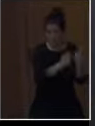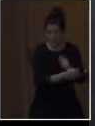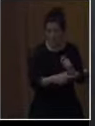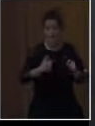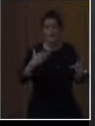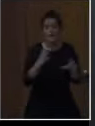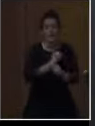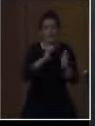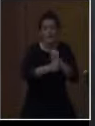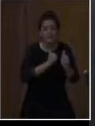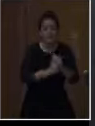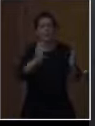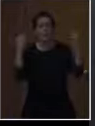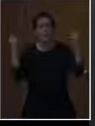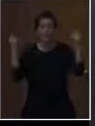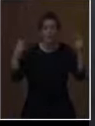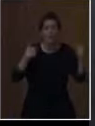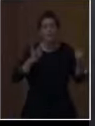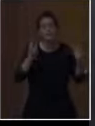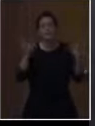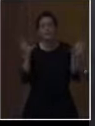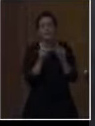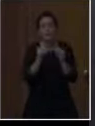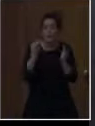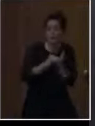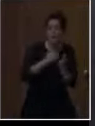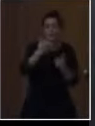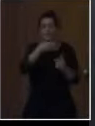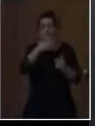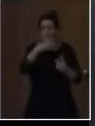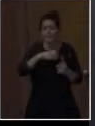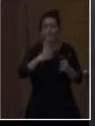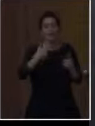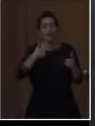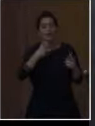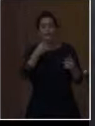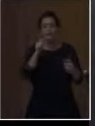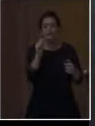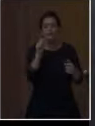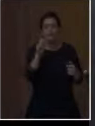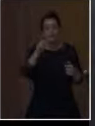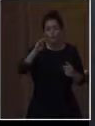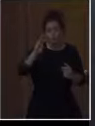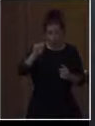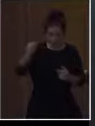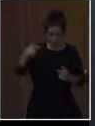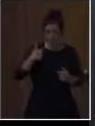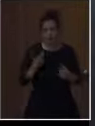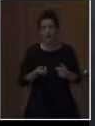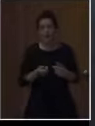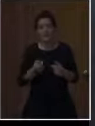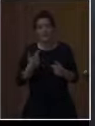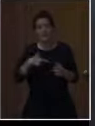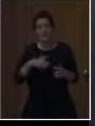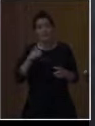Οι χόρεψαν από παραδοσιακούς χορούς και το «Μίλο μου κόκκινο» μέχρι ζούμπα. Γυμνάστηκαν και συνειδητοποίησαν ότι μόνο η σωστή διατροφή δεν